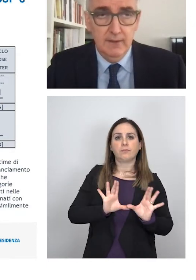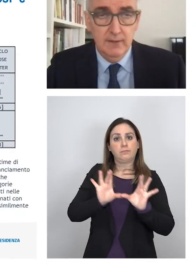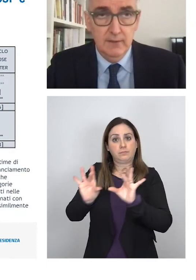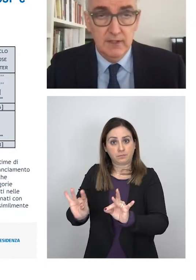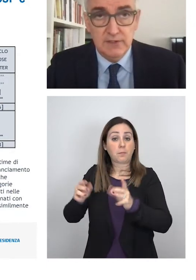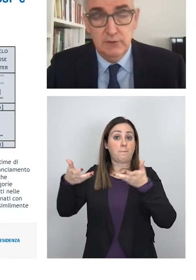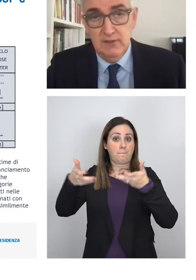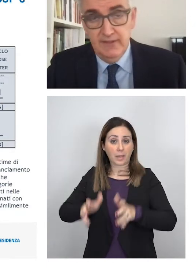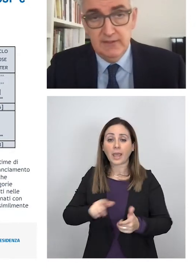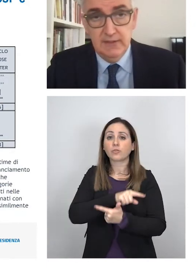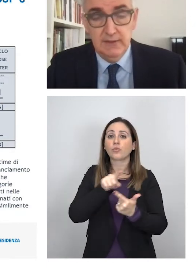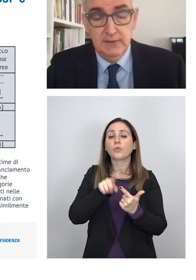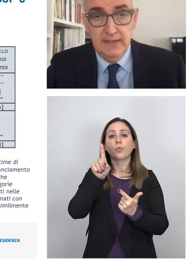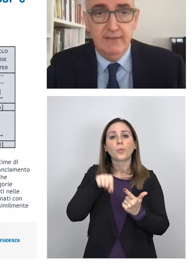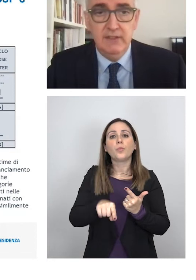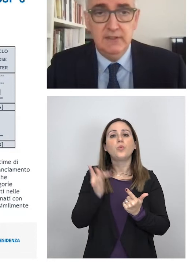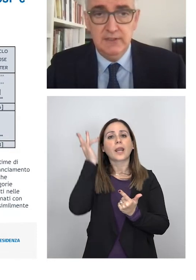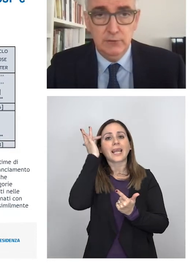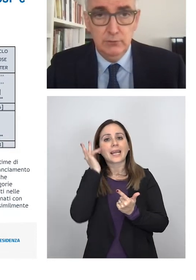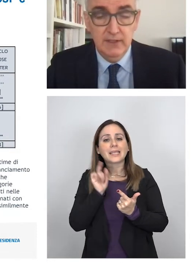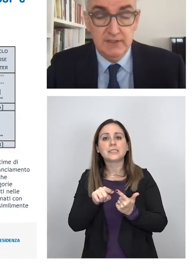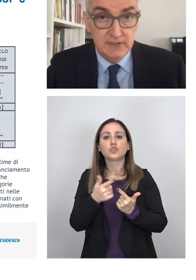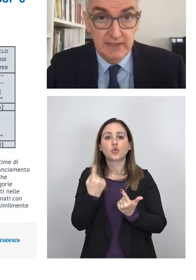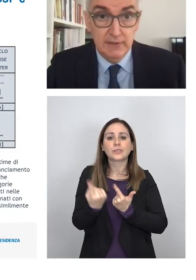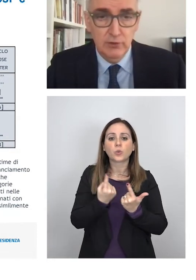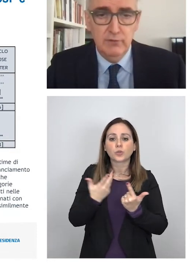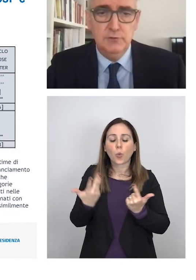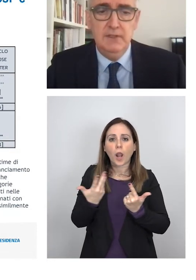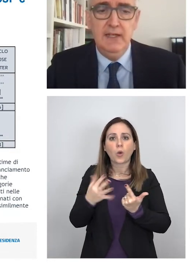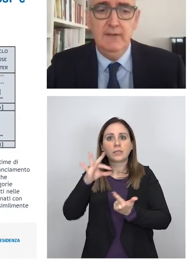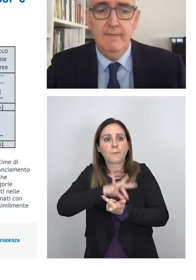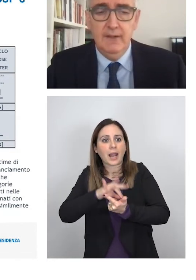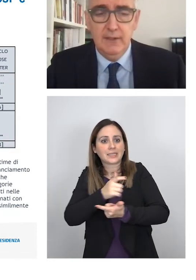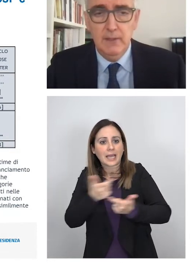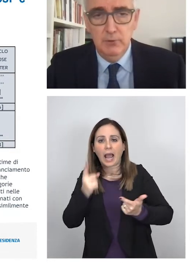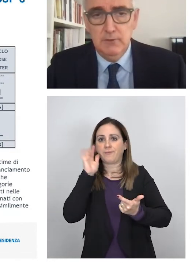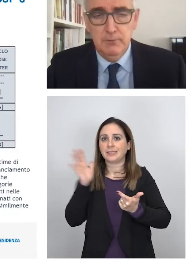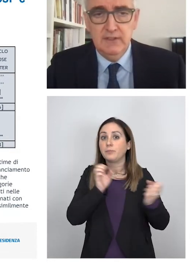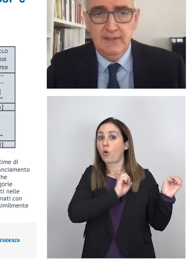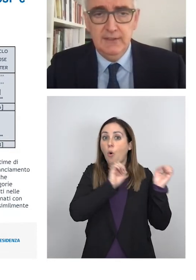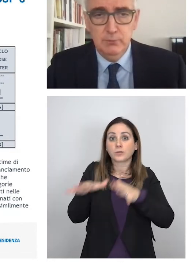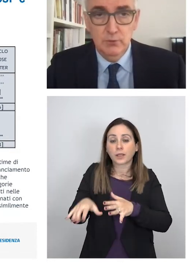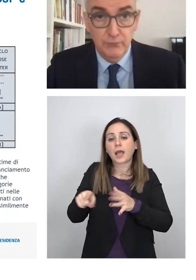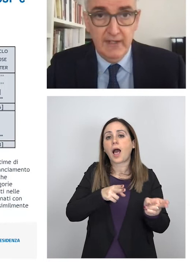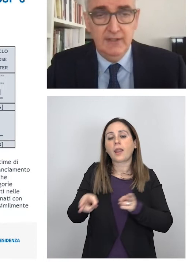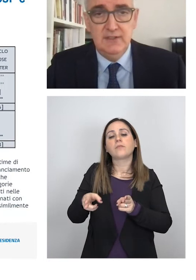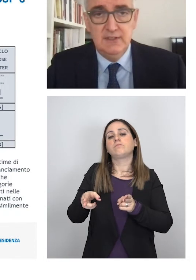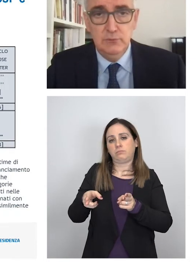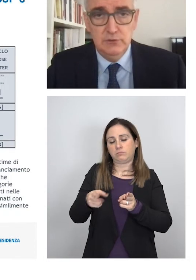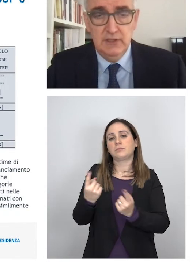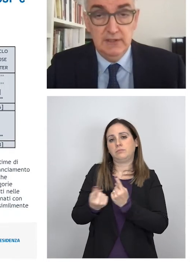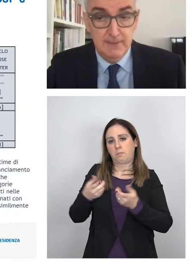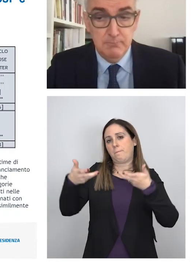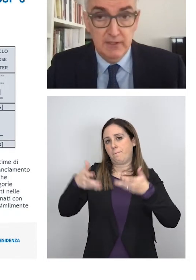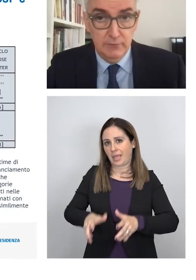il rischio di effetti gravi intesi come necessità di ricovero in ospedale da qui è molto importante appunto fare la